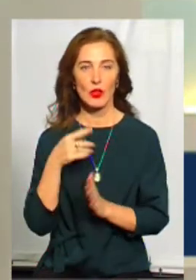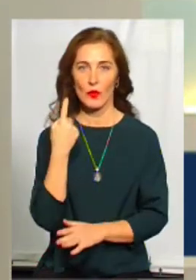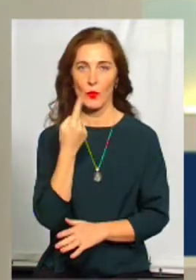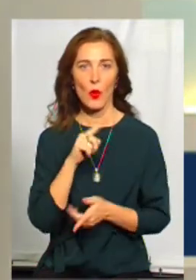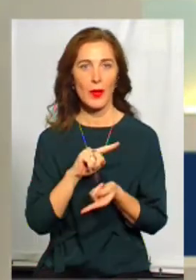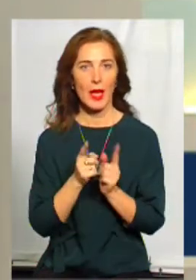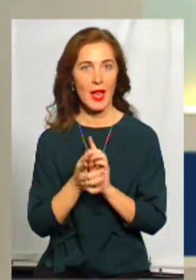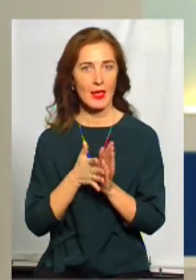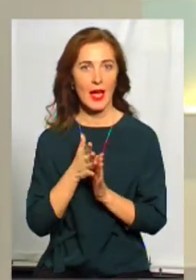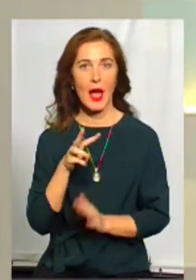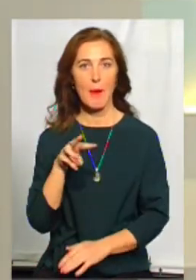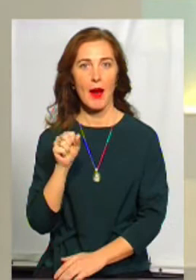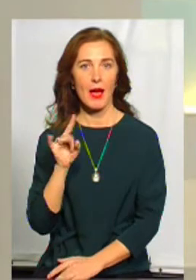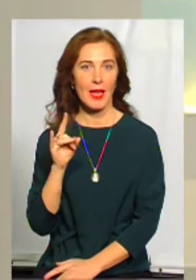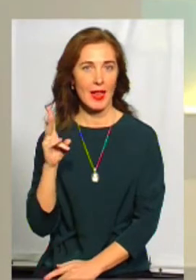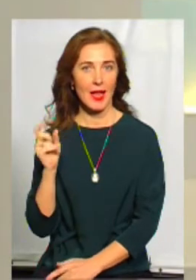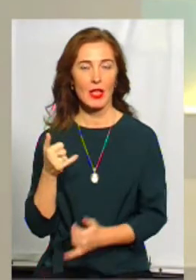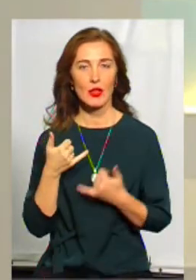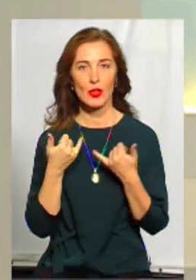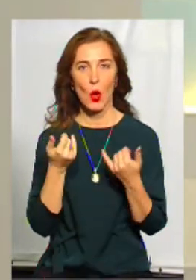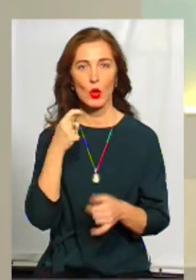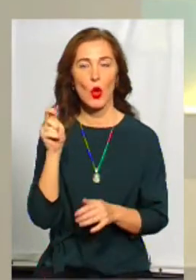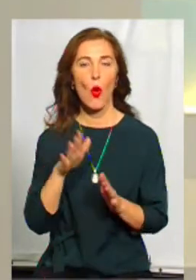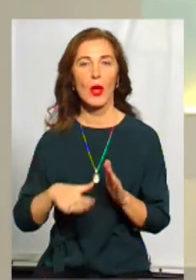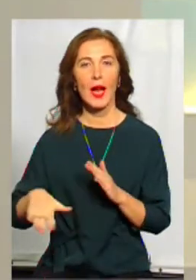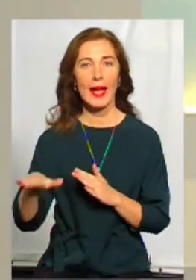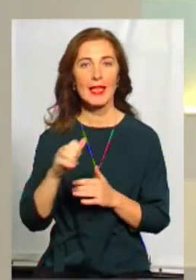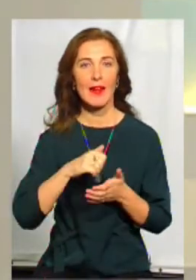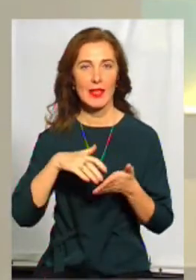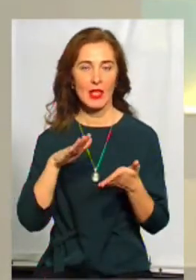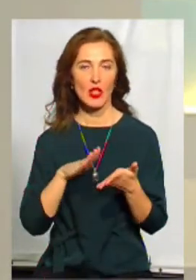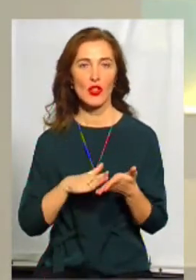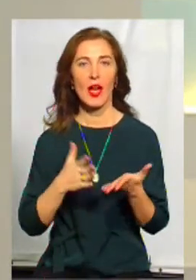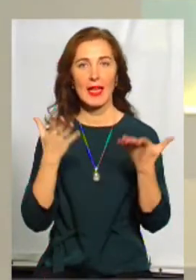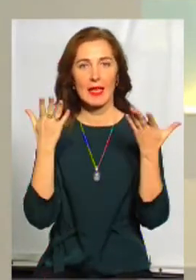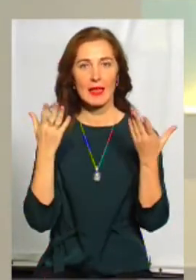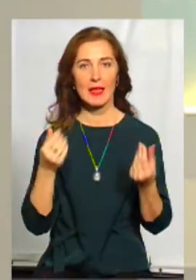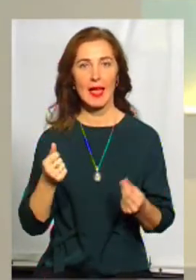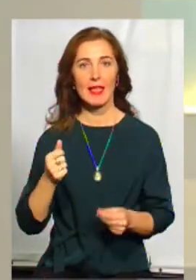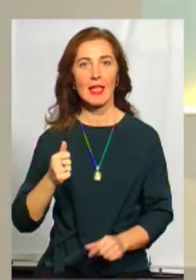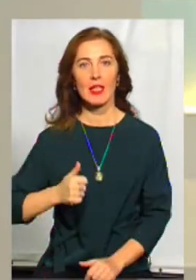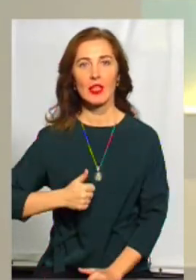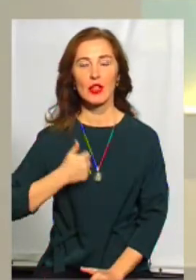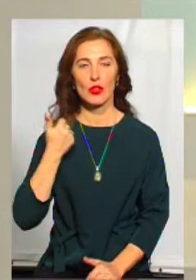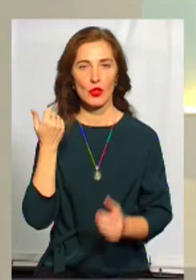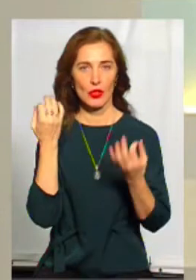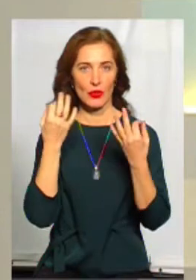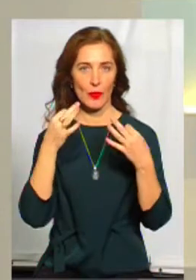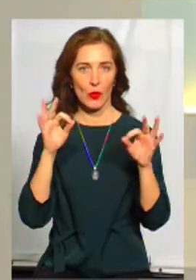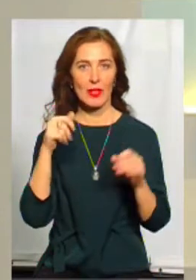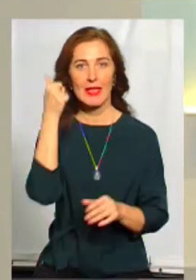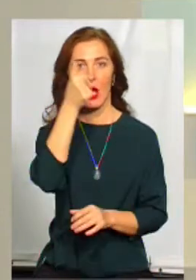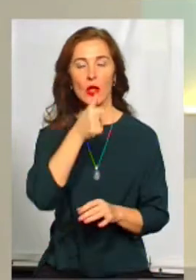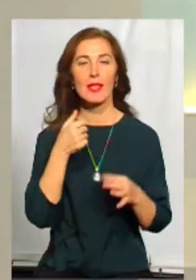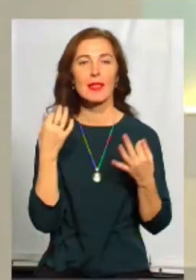перекладає Марина Бірюкова. Сьогодні Україна відзначає День гідності та свободи. За роки